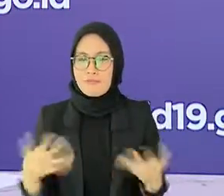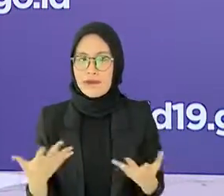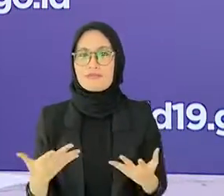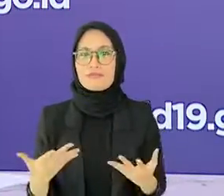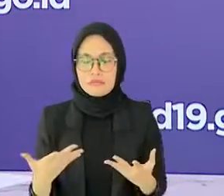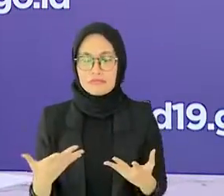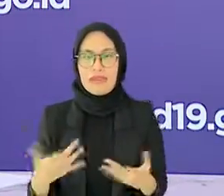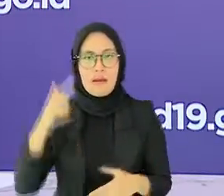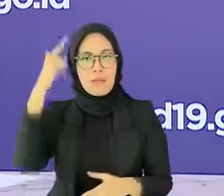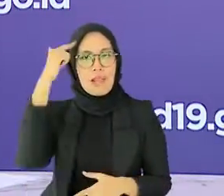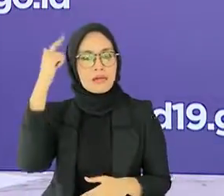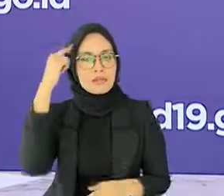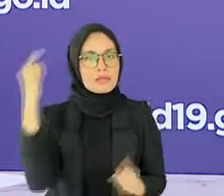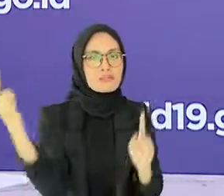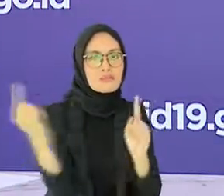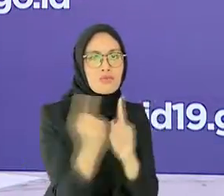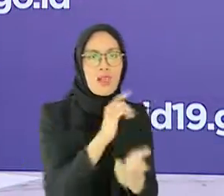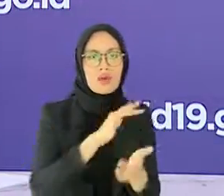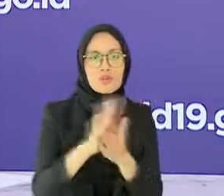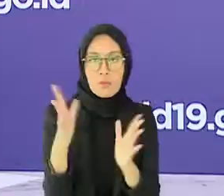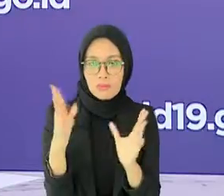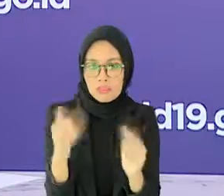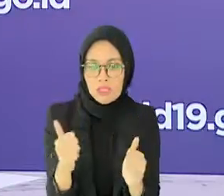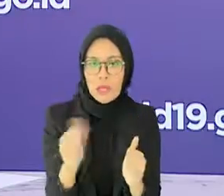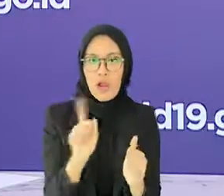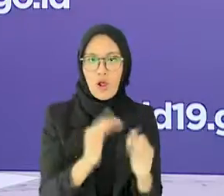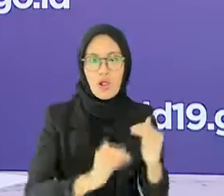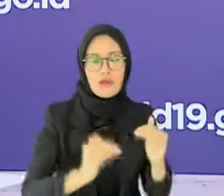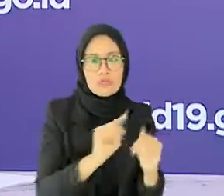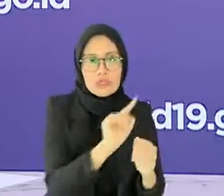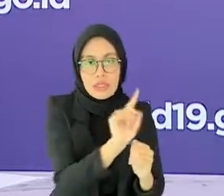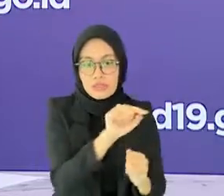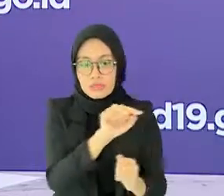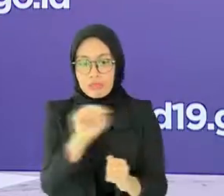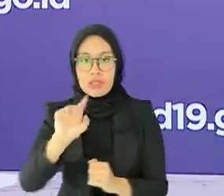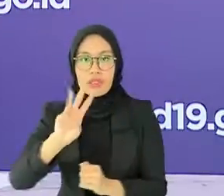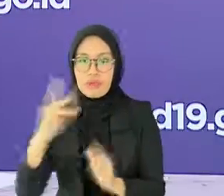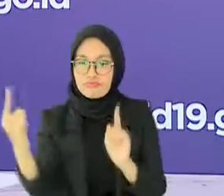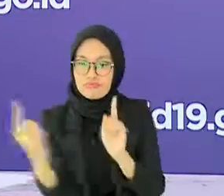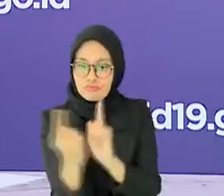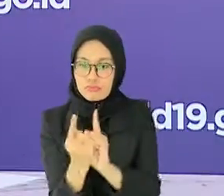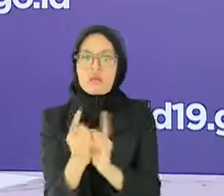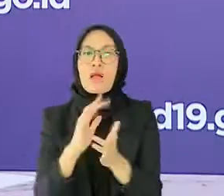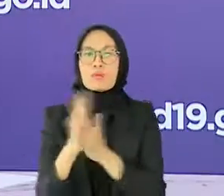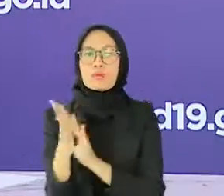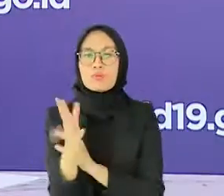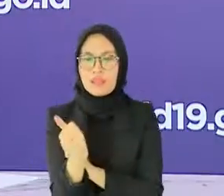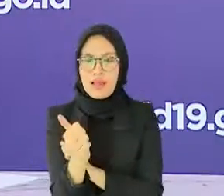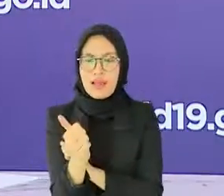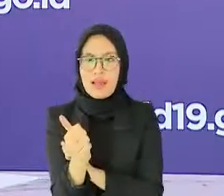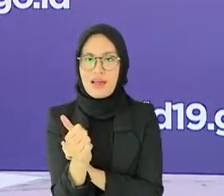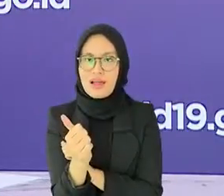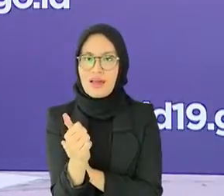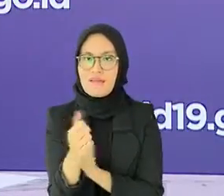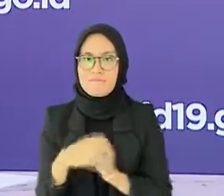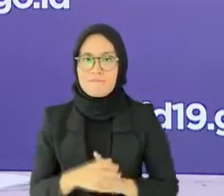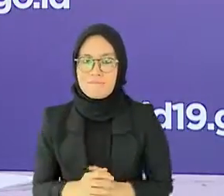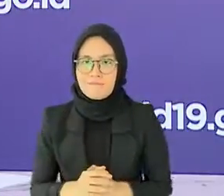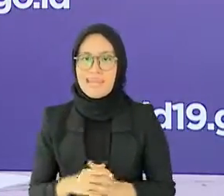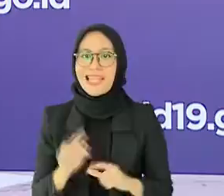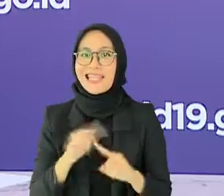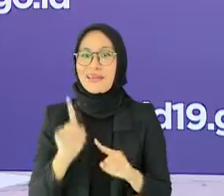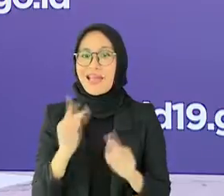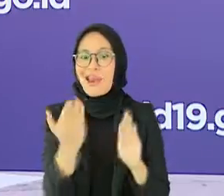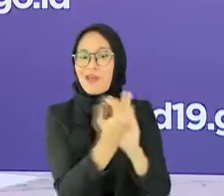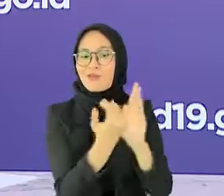pendidikan tatap muka di daerah dengan level 1 sampai dengan 3 dengan operasional yang mengacu kepada panduan